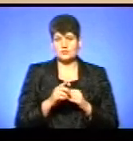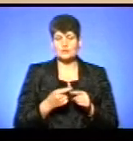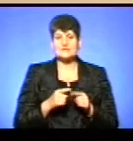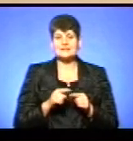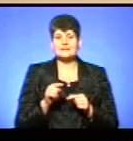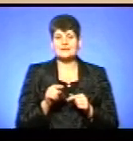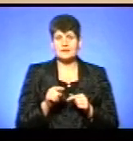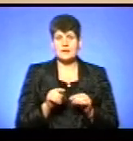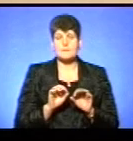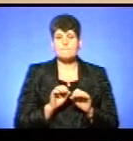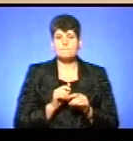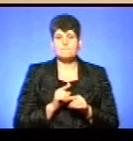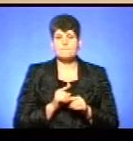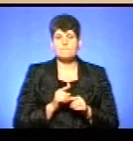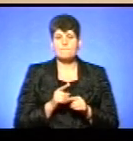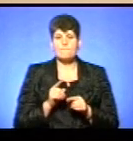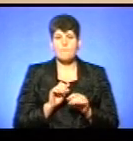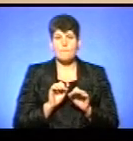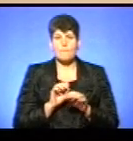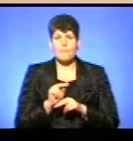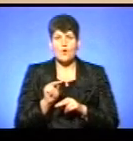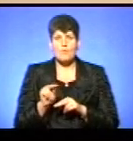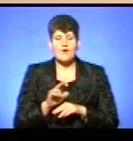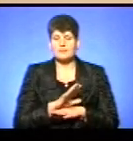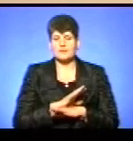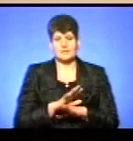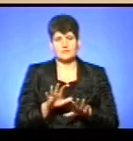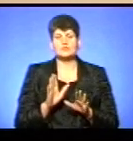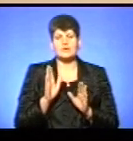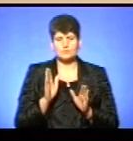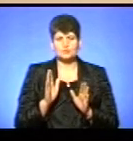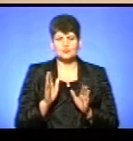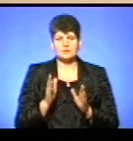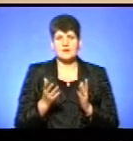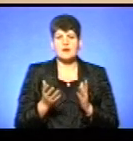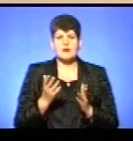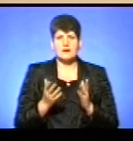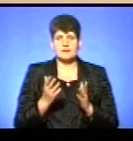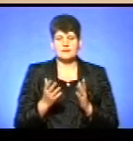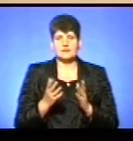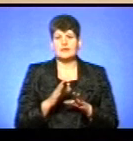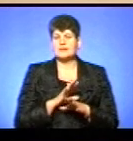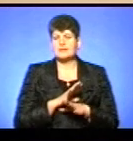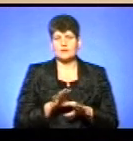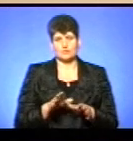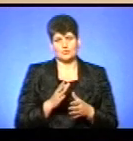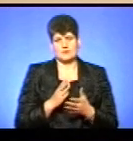пропаганди вже не буде. Вона буде, але вона не буде мати